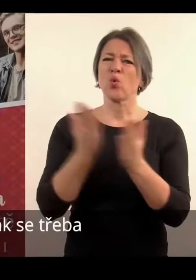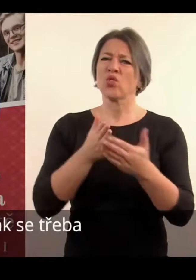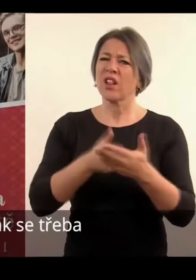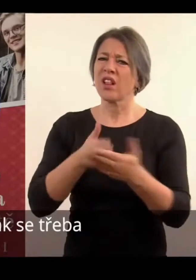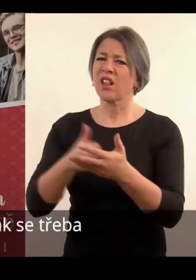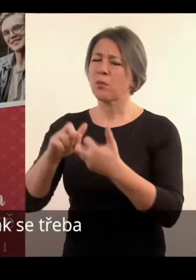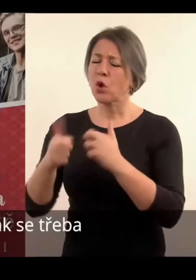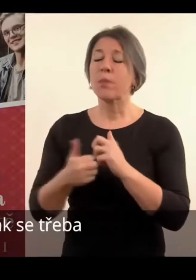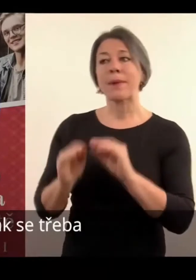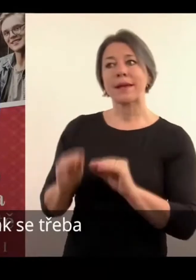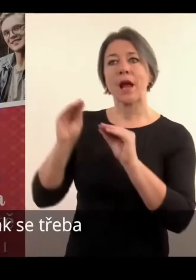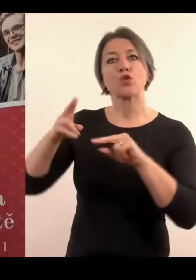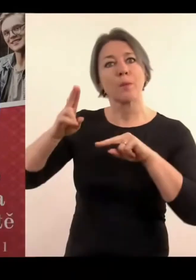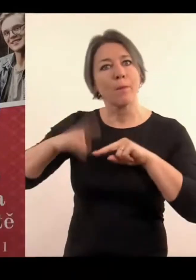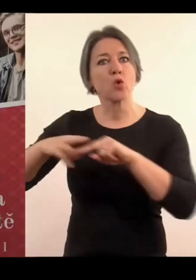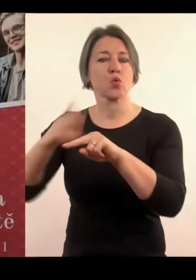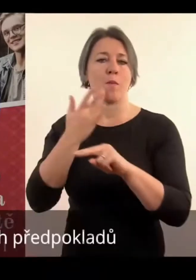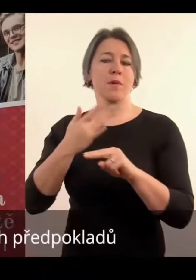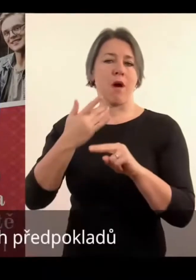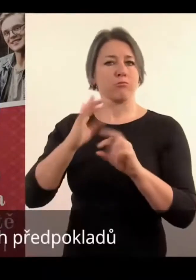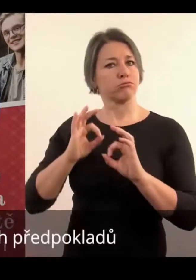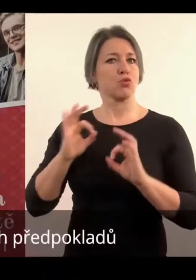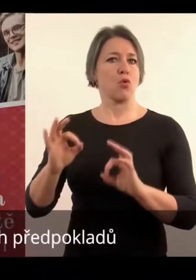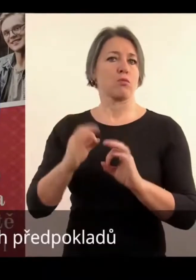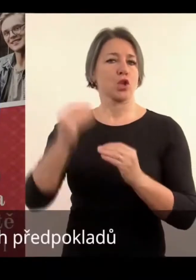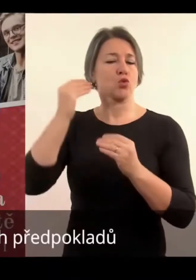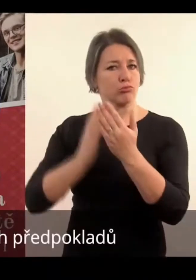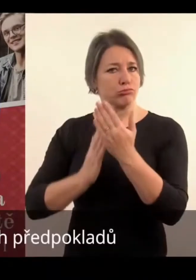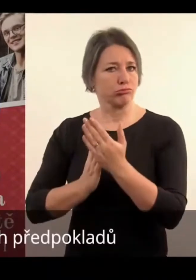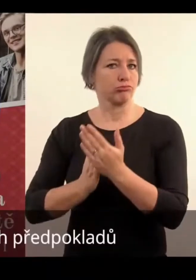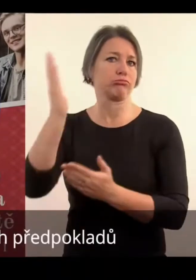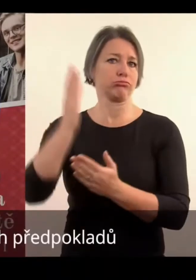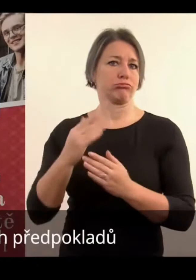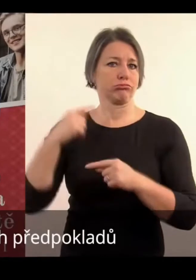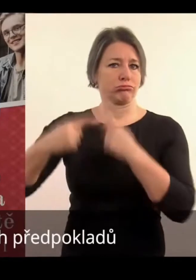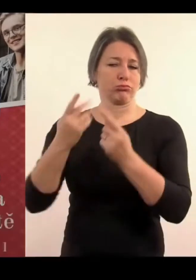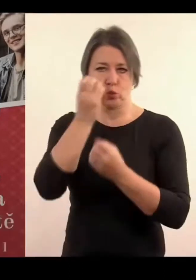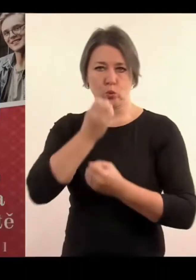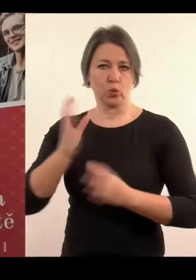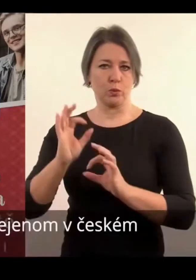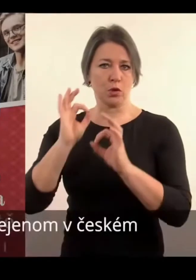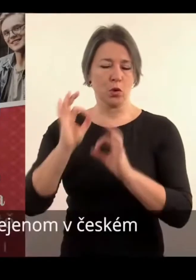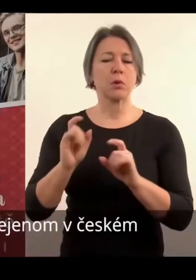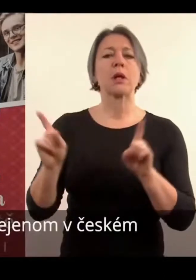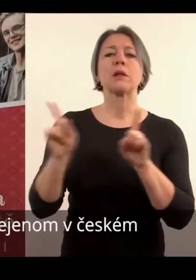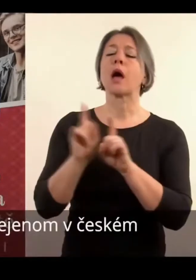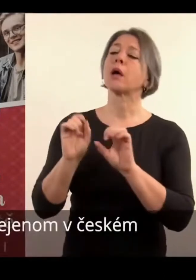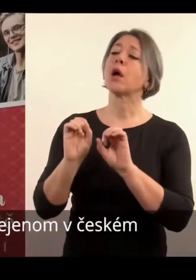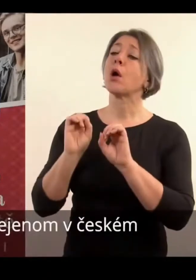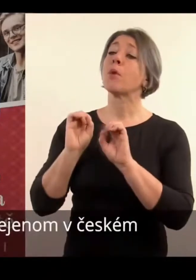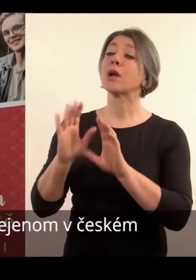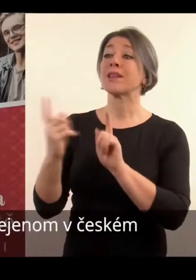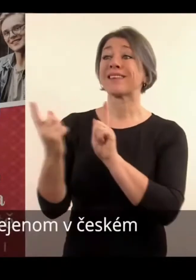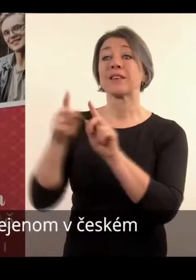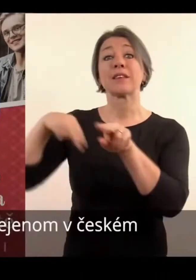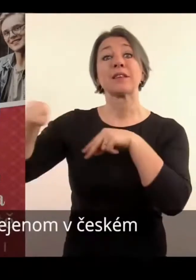chtěláte učit. Diagnostika, osobnostnictví a kariérní spět pokladí, a zároveň poradenství je postupováno